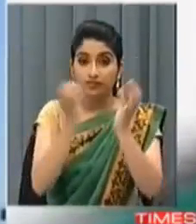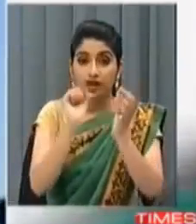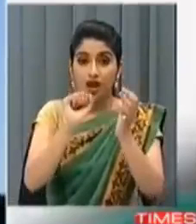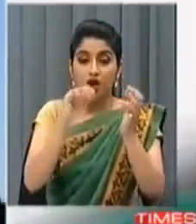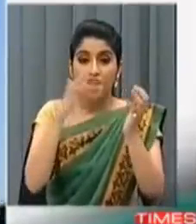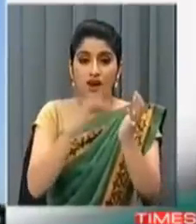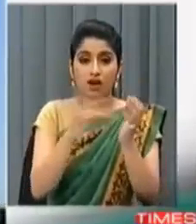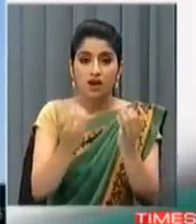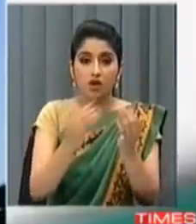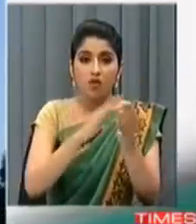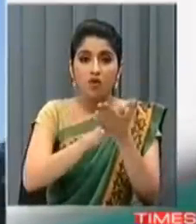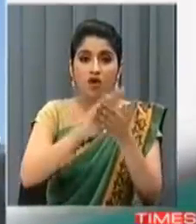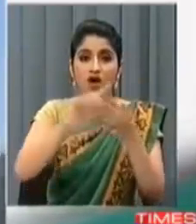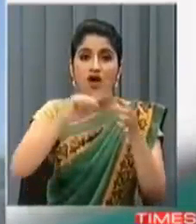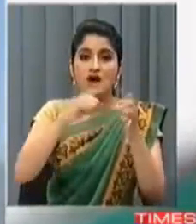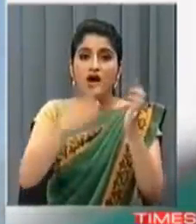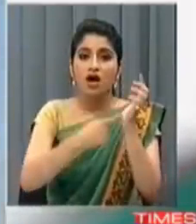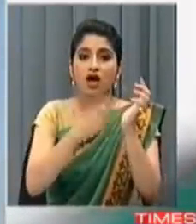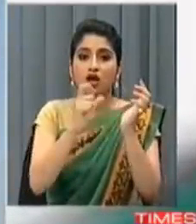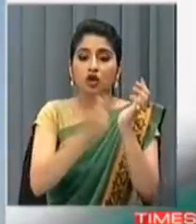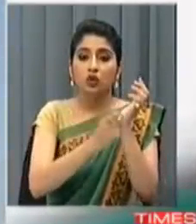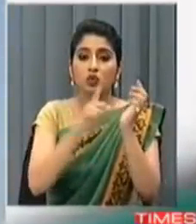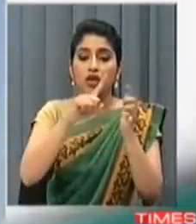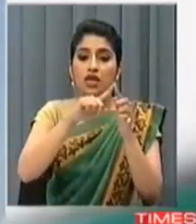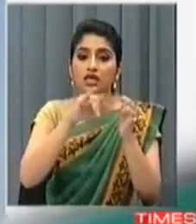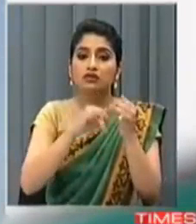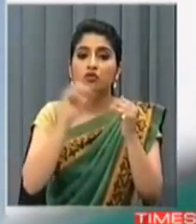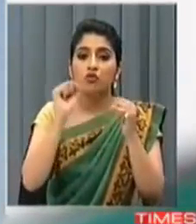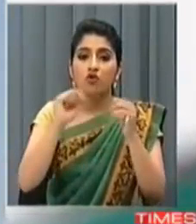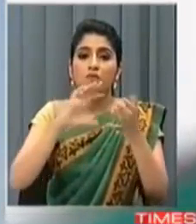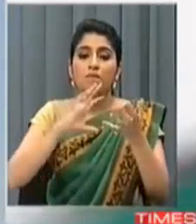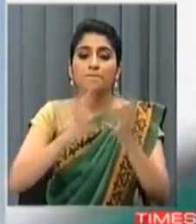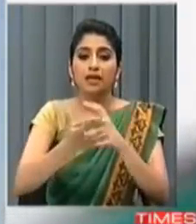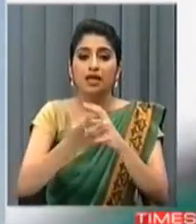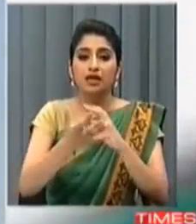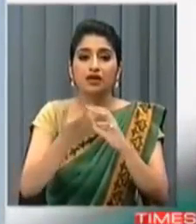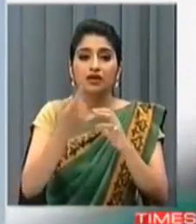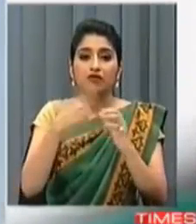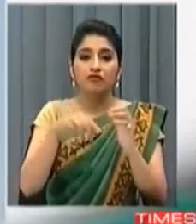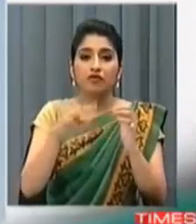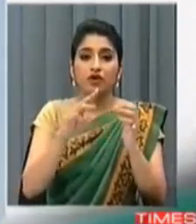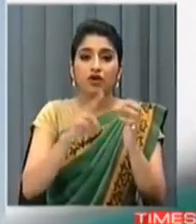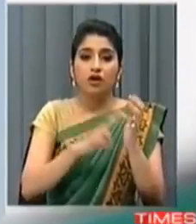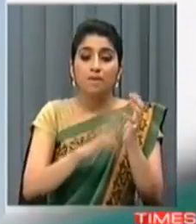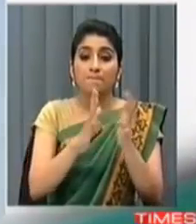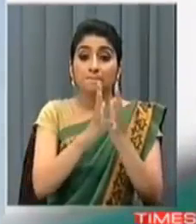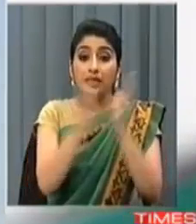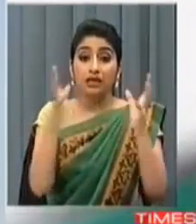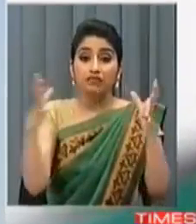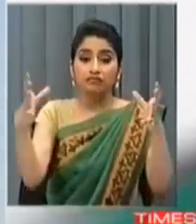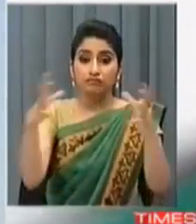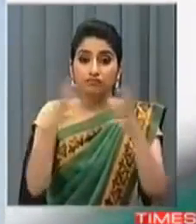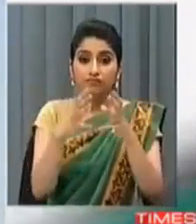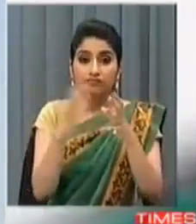खर मेट